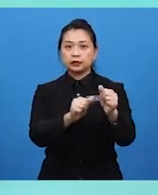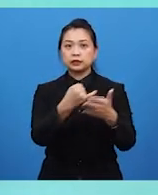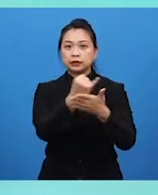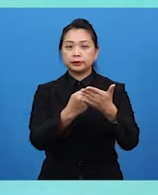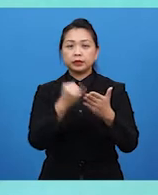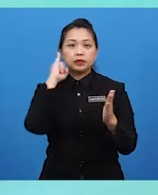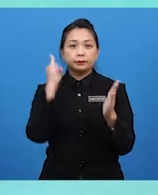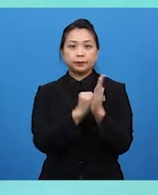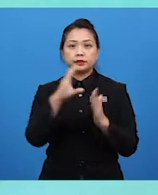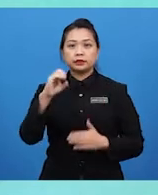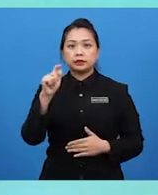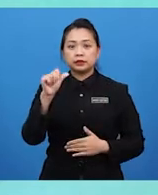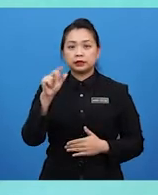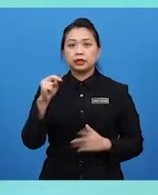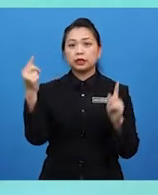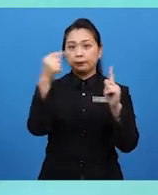kepada kluizm.